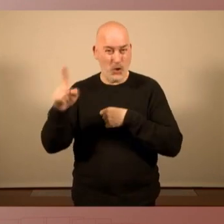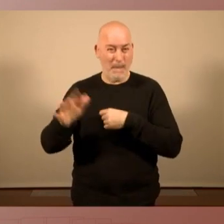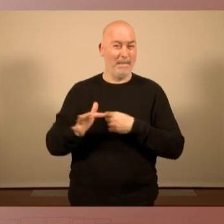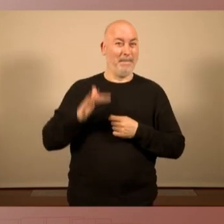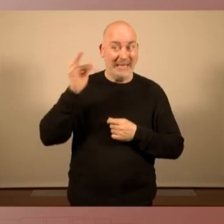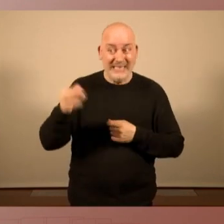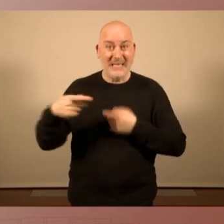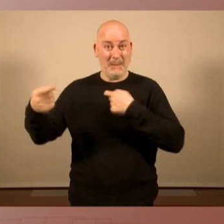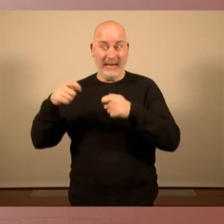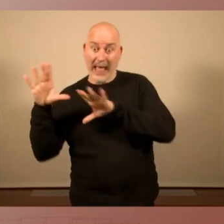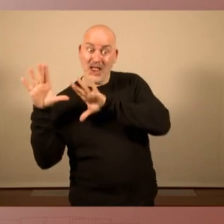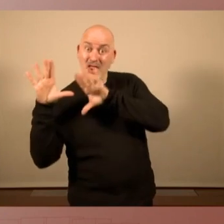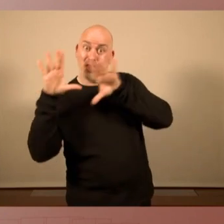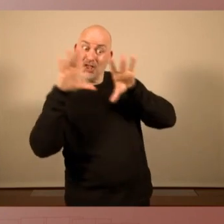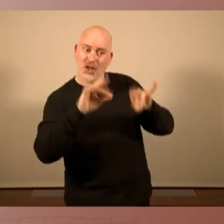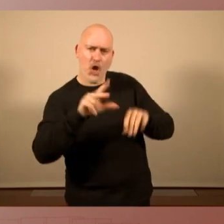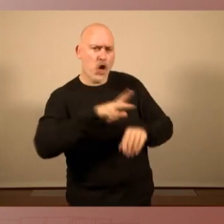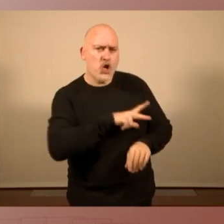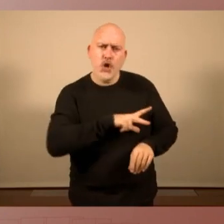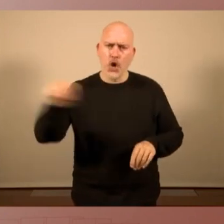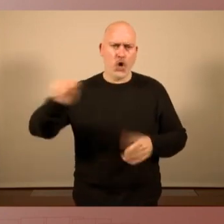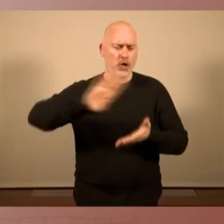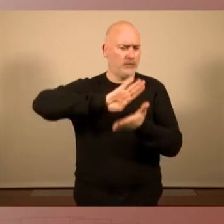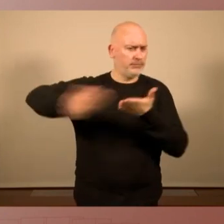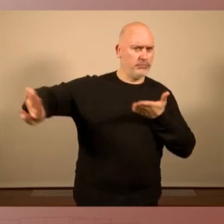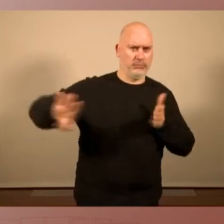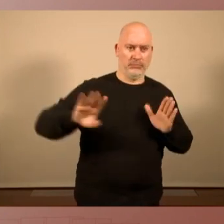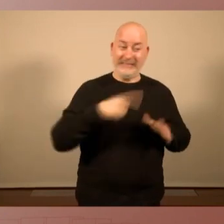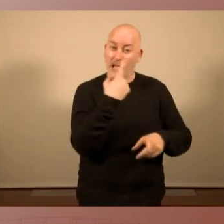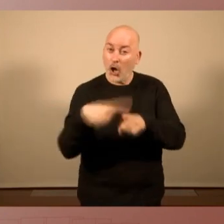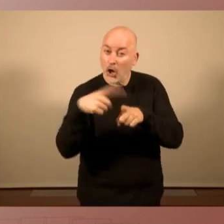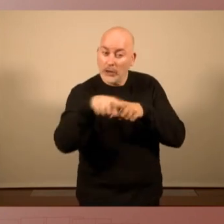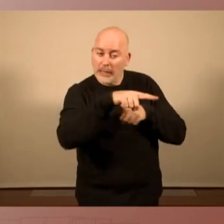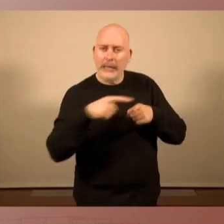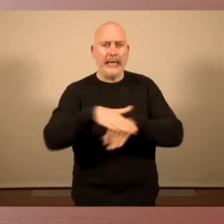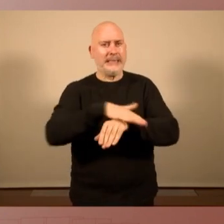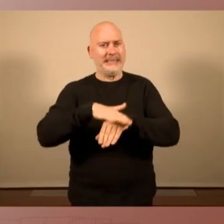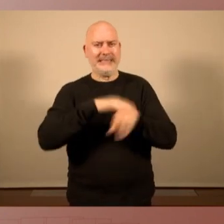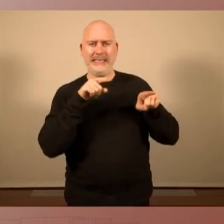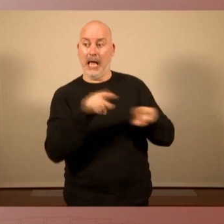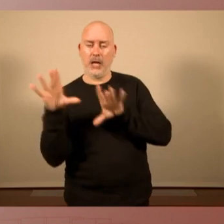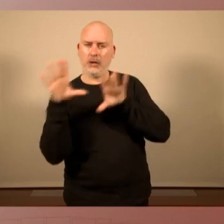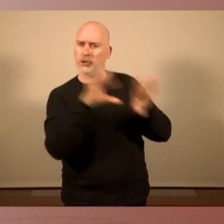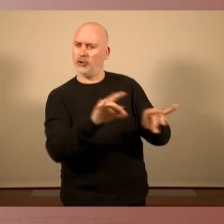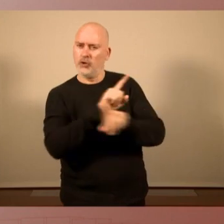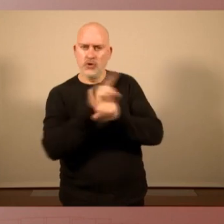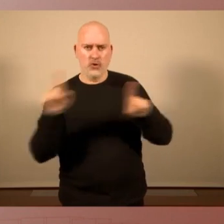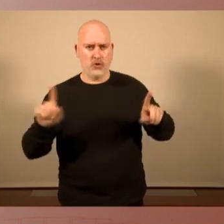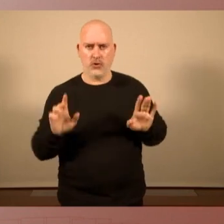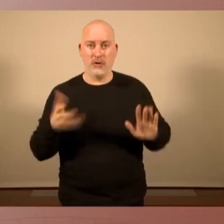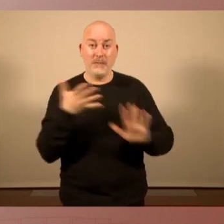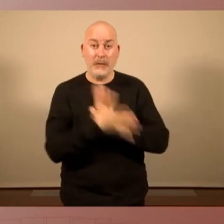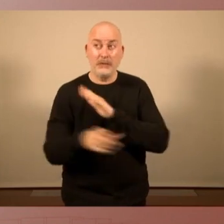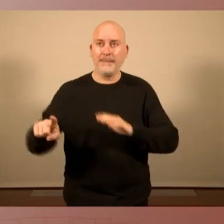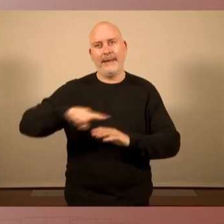béns essencials, drets essencials. Per tant, nosaltres, en aquesta legislatura, no venim a fer